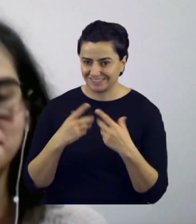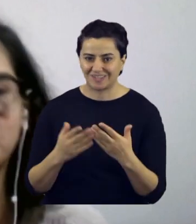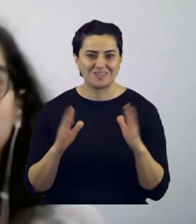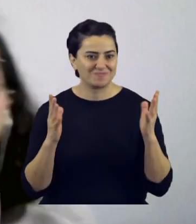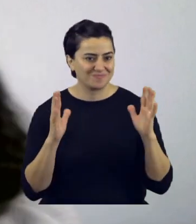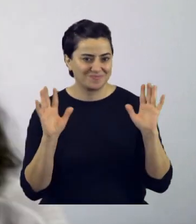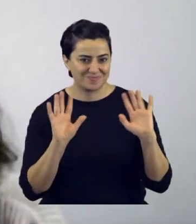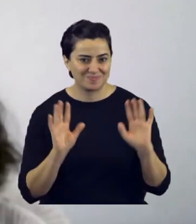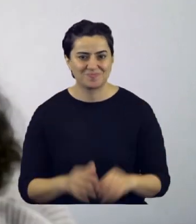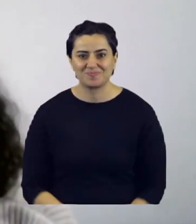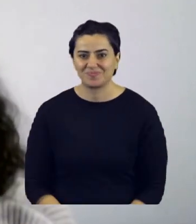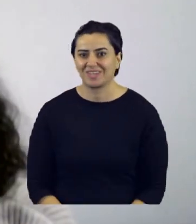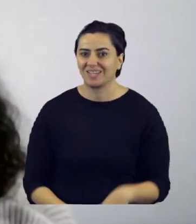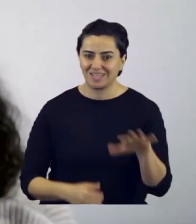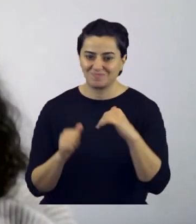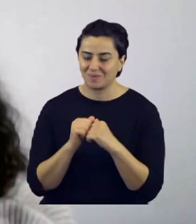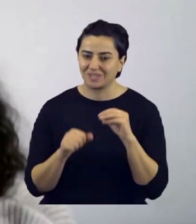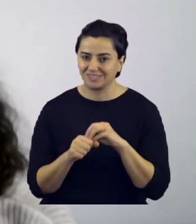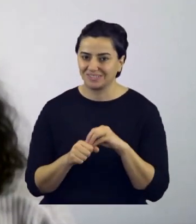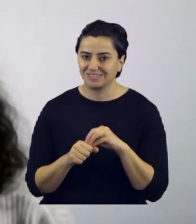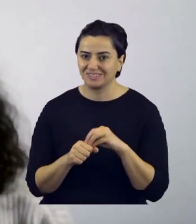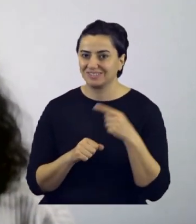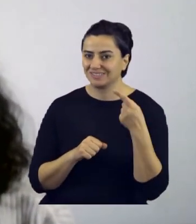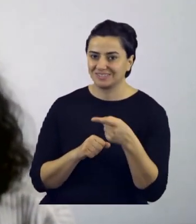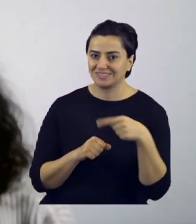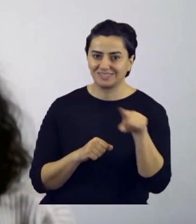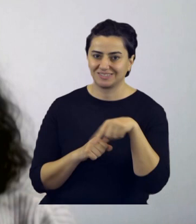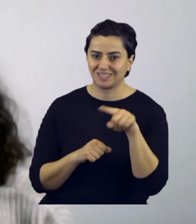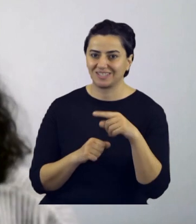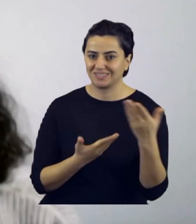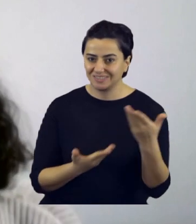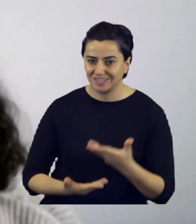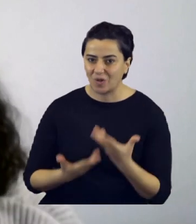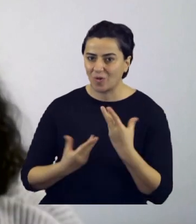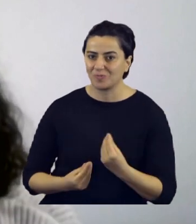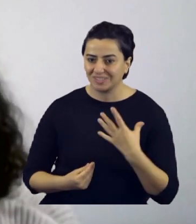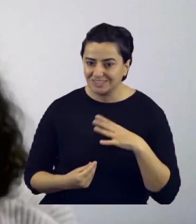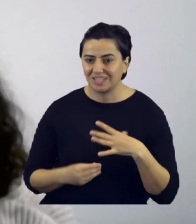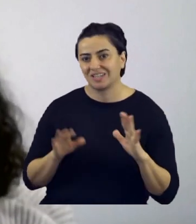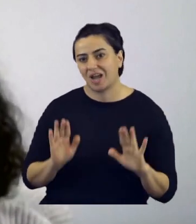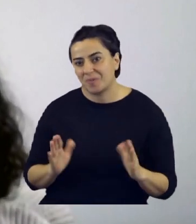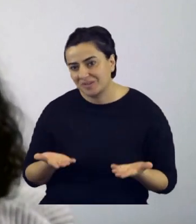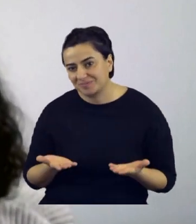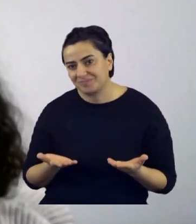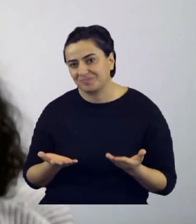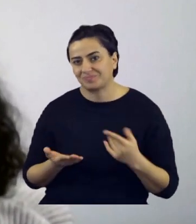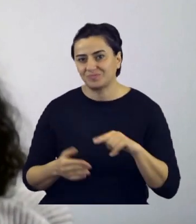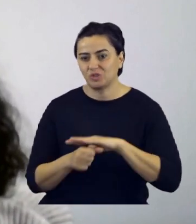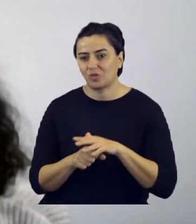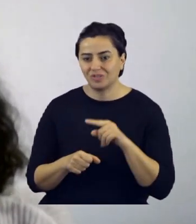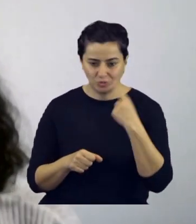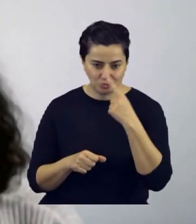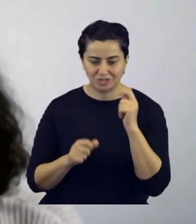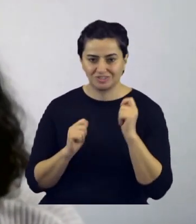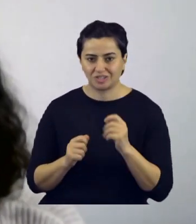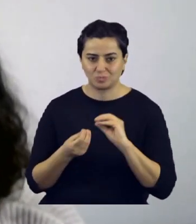teşekkür ederiz. Bizlerle birlikte olduğunuz için sizleri burada ağırlamak isterdik şüphesiz fakat içinde